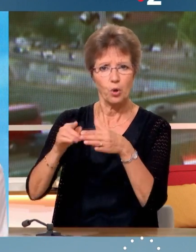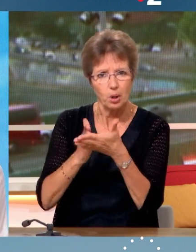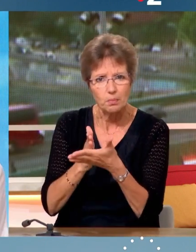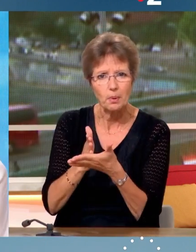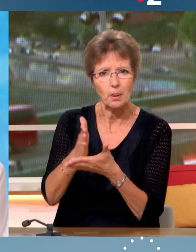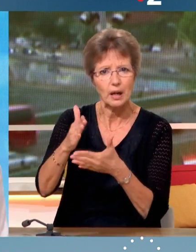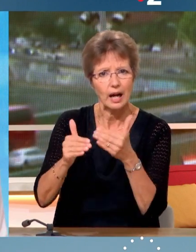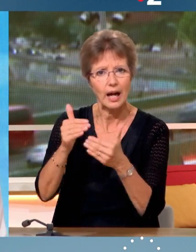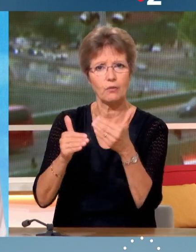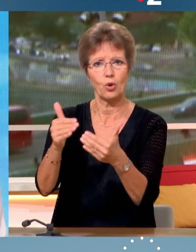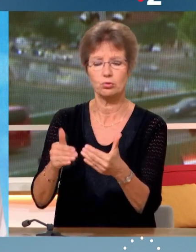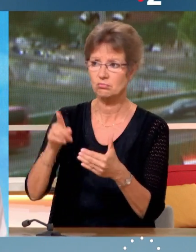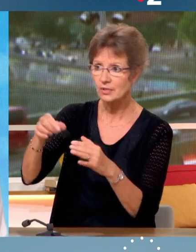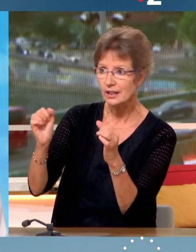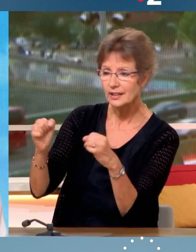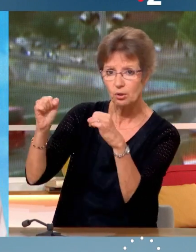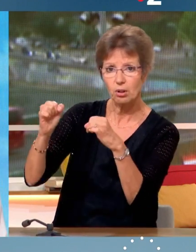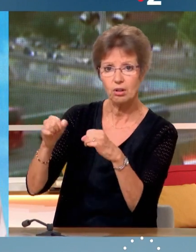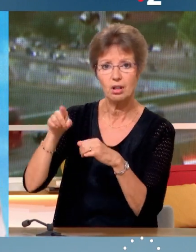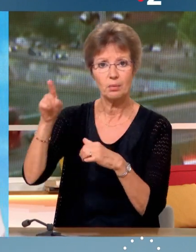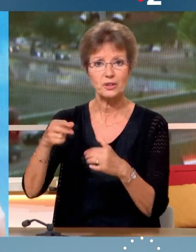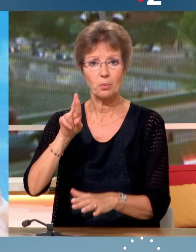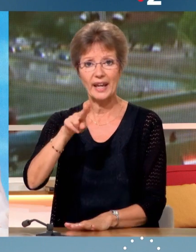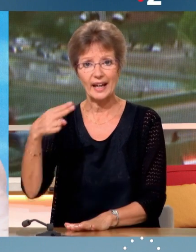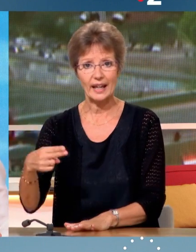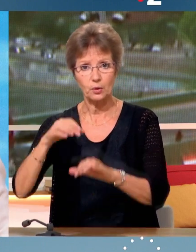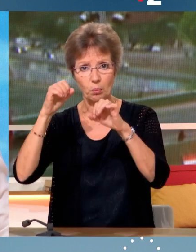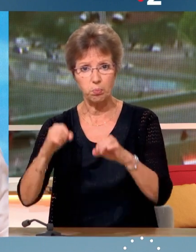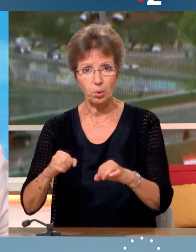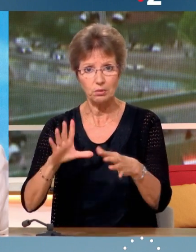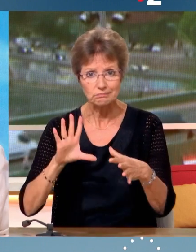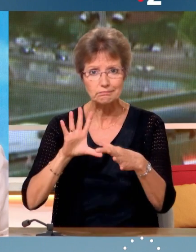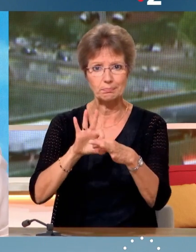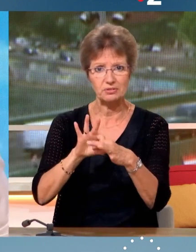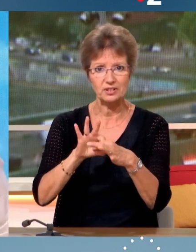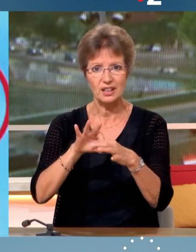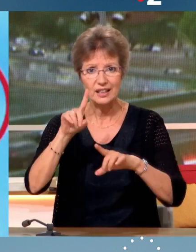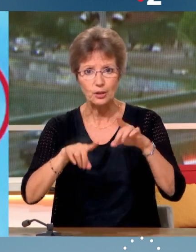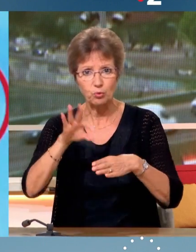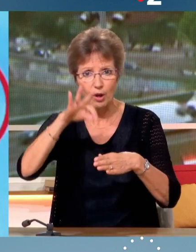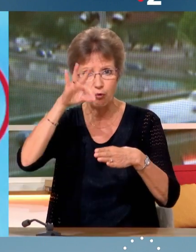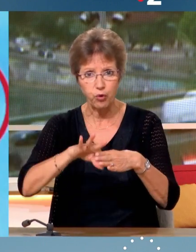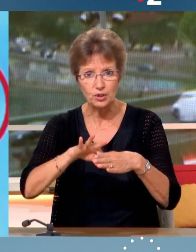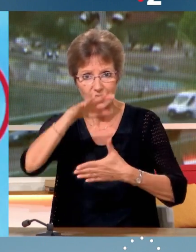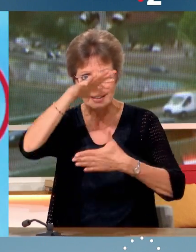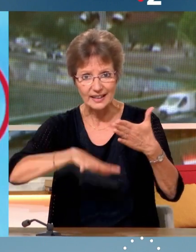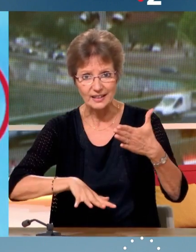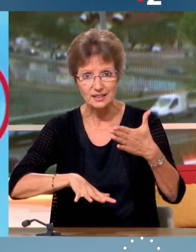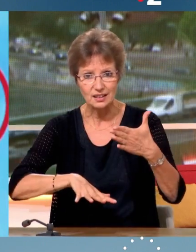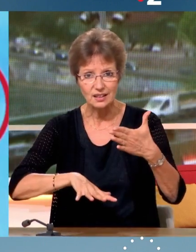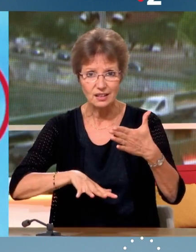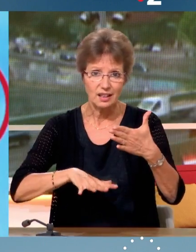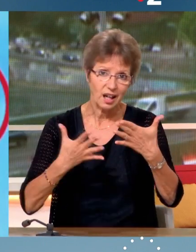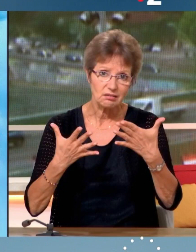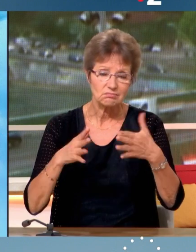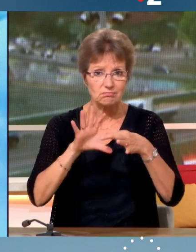Vous la saisissez, cette main tendue, en disant que le Rassemblement National pourra ponctuellement, au cas par cas, voter des textes aux côtés, par exemple,